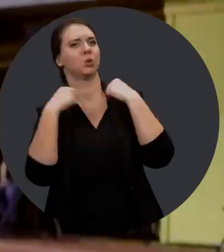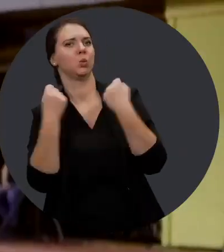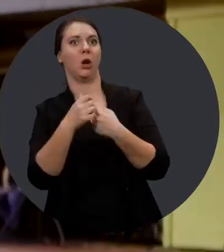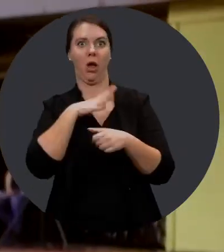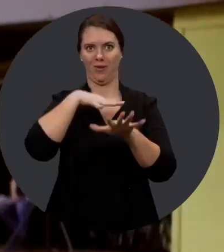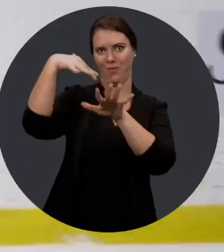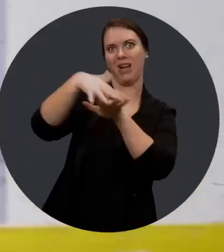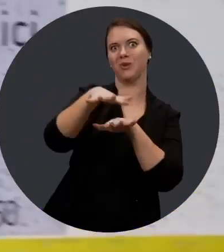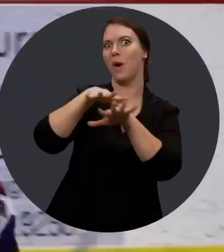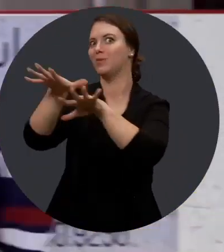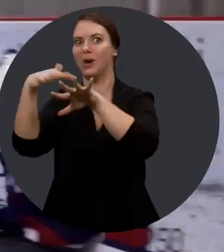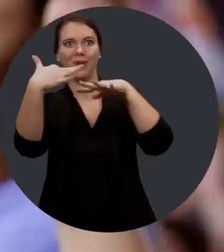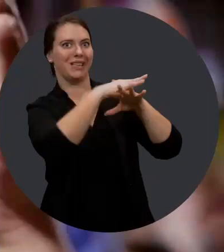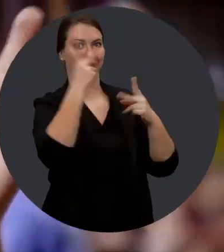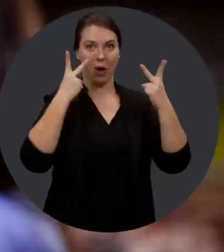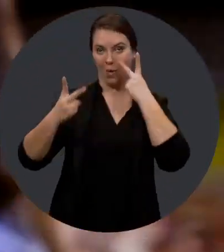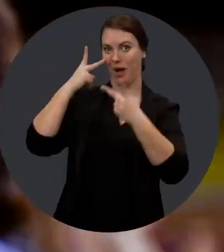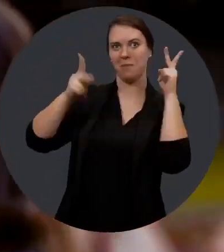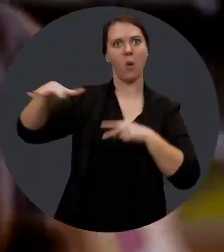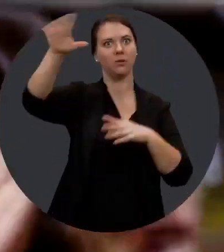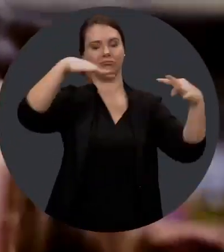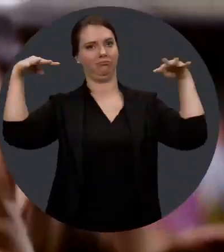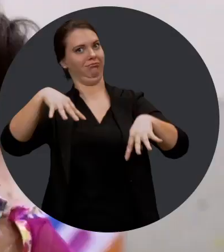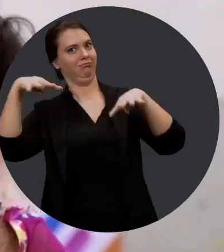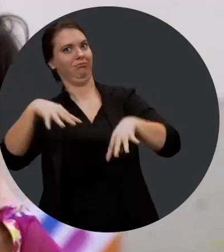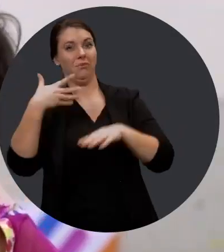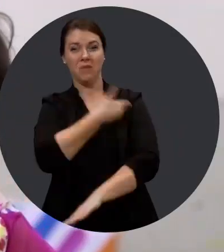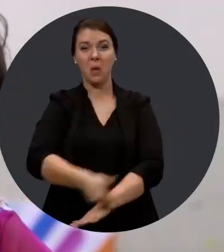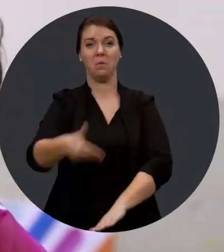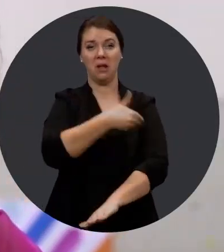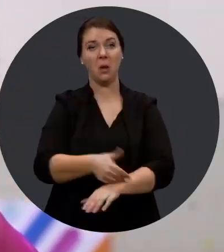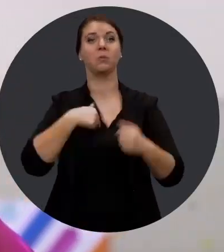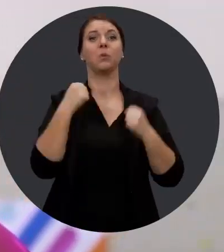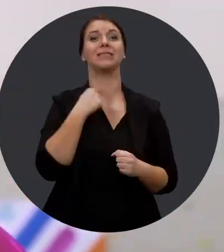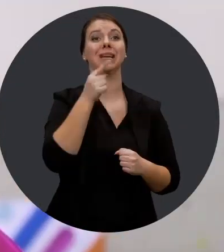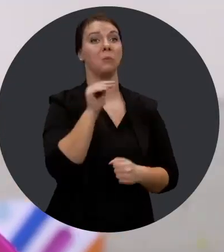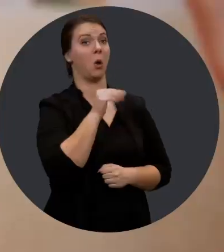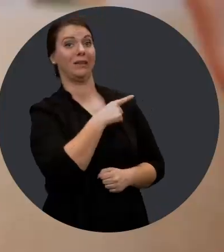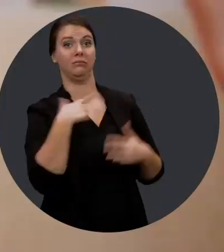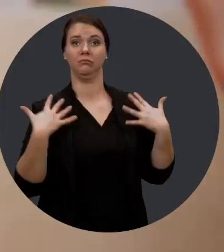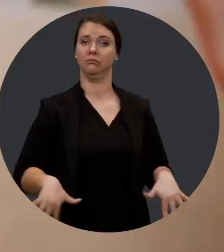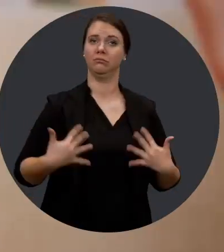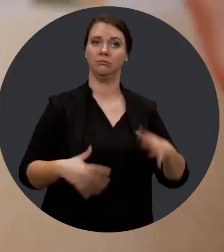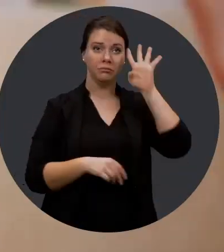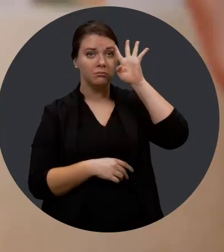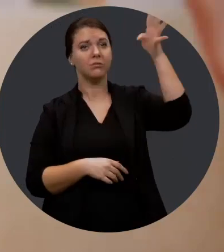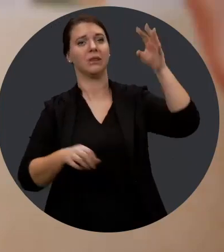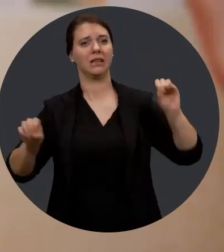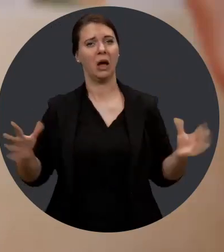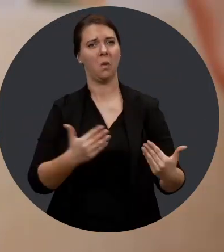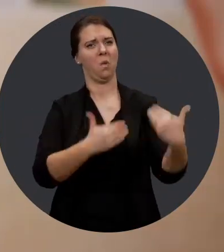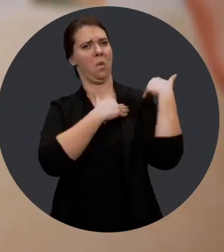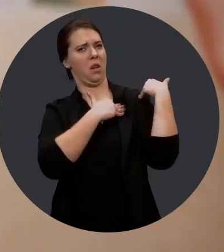Aujourd'hui, on a des réseaux sociaux et on a des influenceurs, suivis par des millions de personnes. Je pourrais dire que Monique